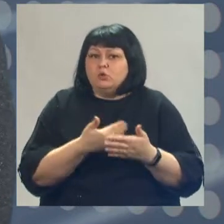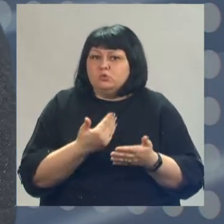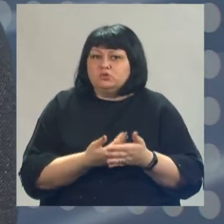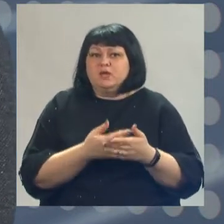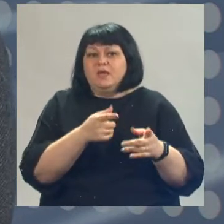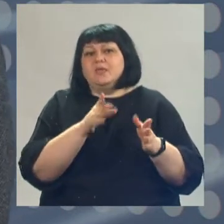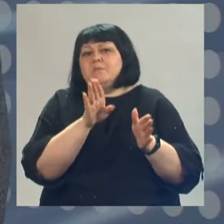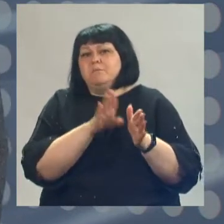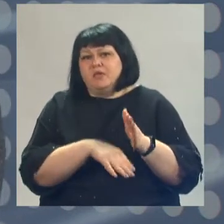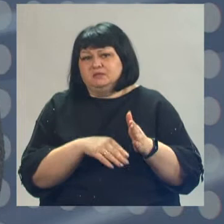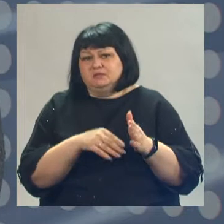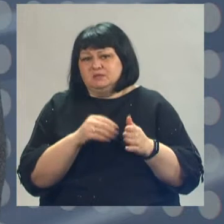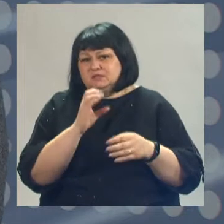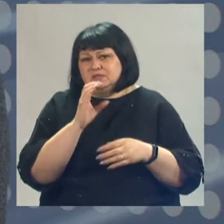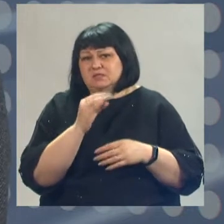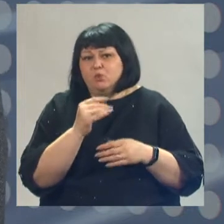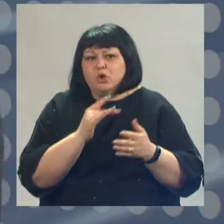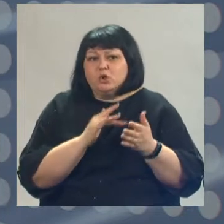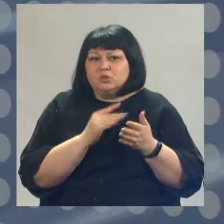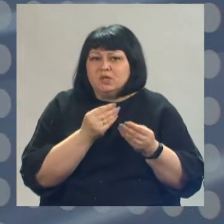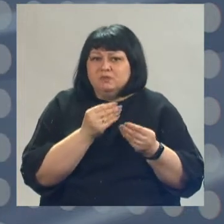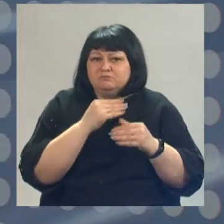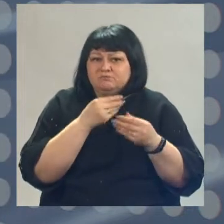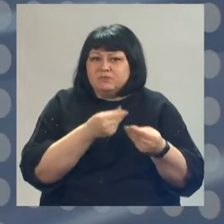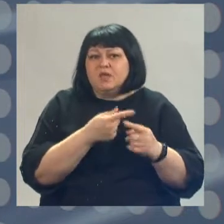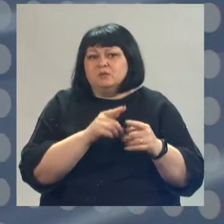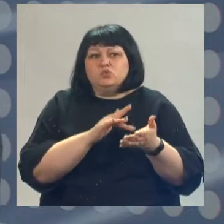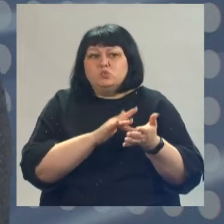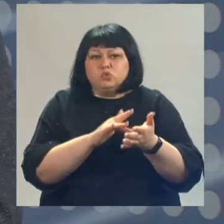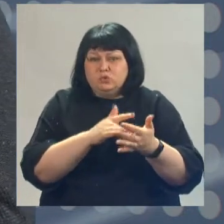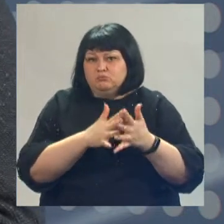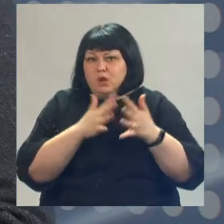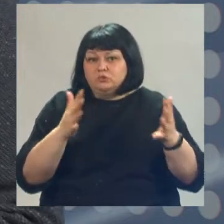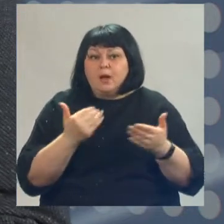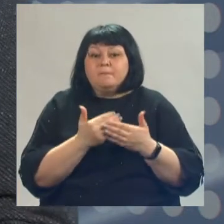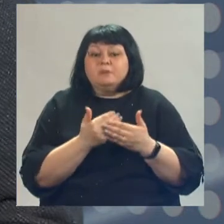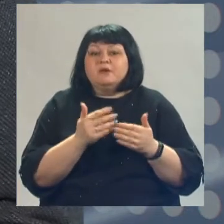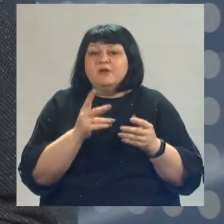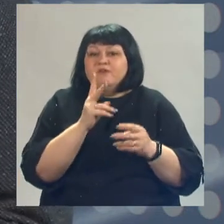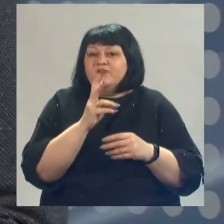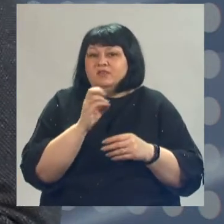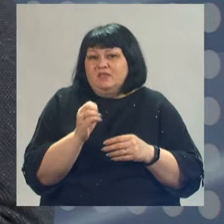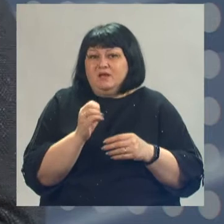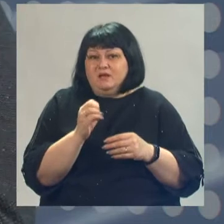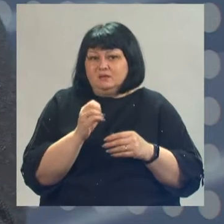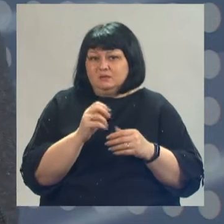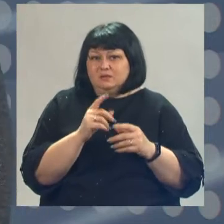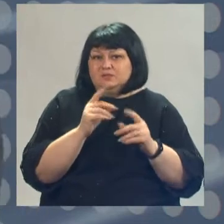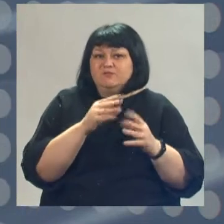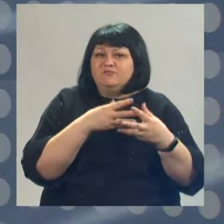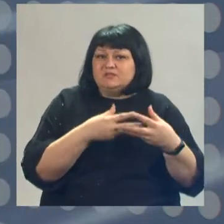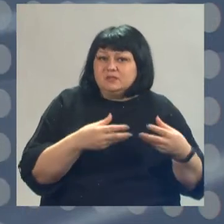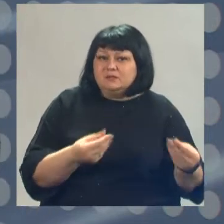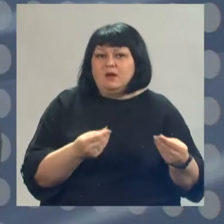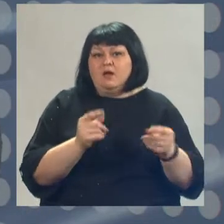без стимулирования туристический поток достаточно обширен. А для того, чтобы именно во вне сезона, весна и начало